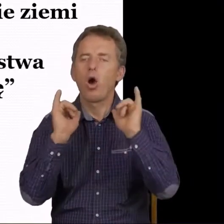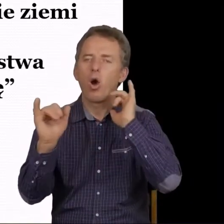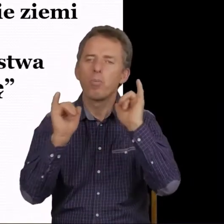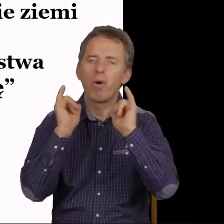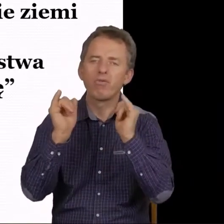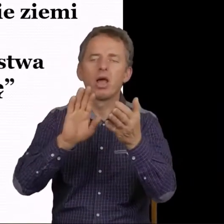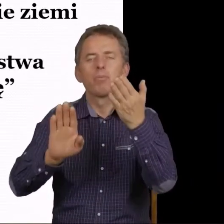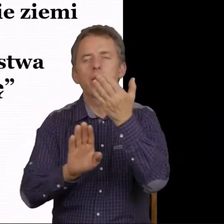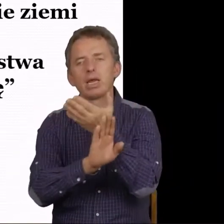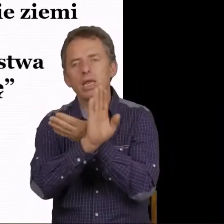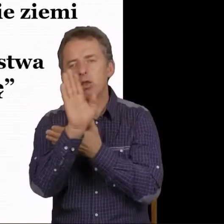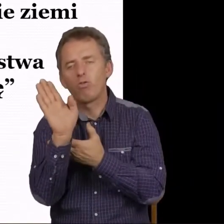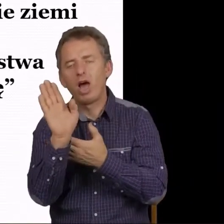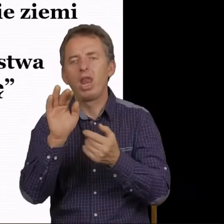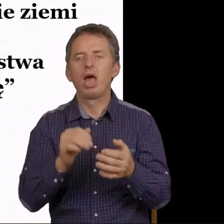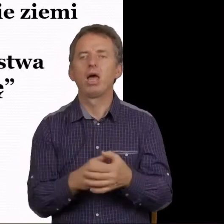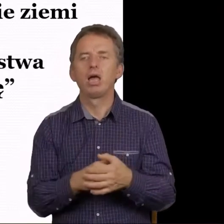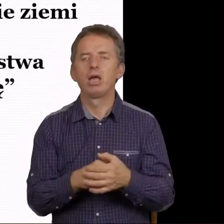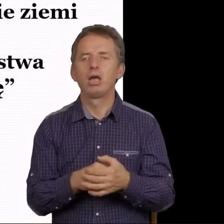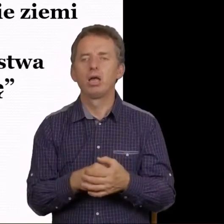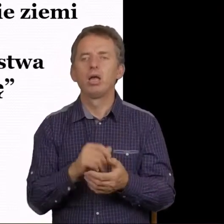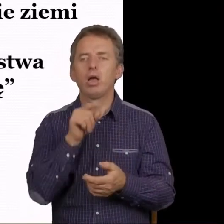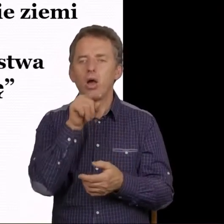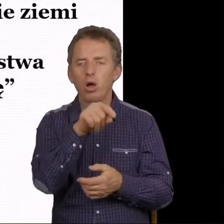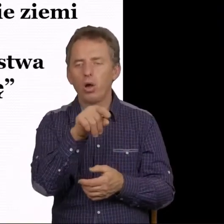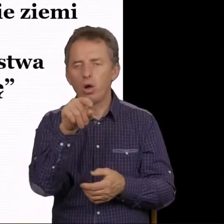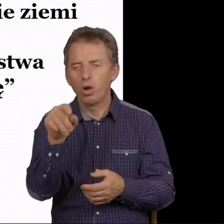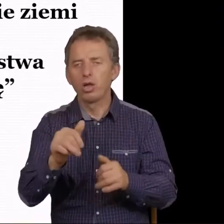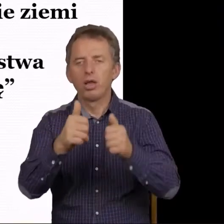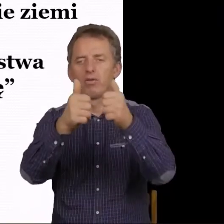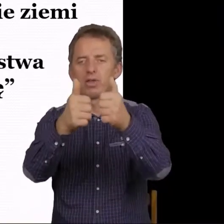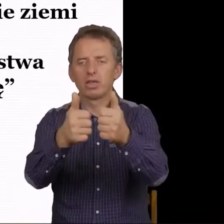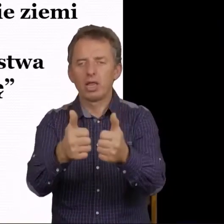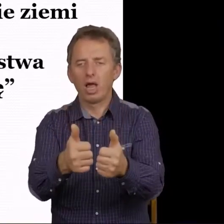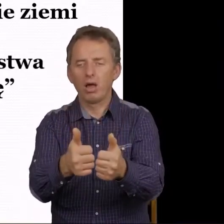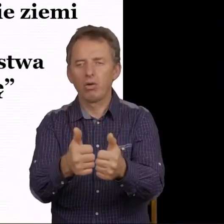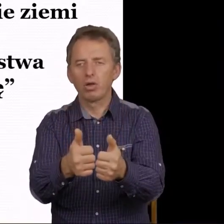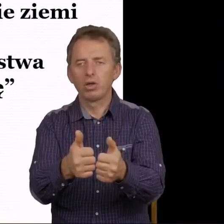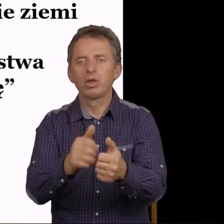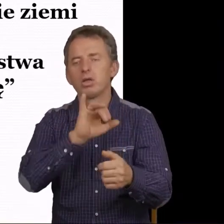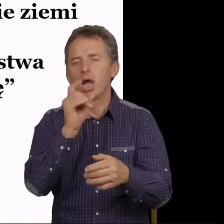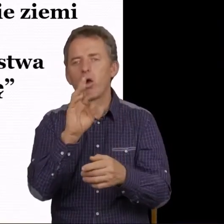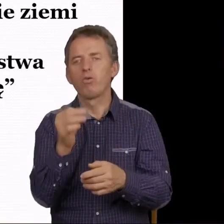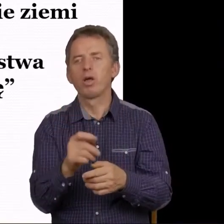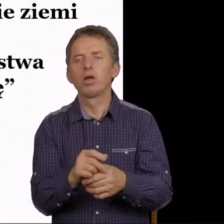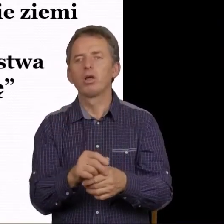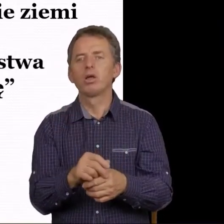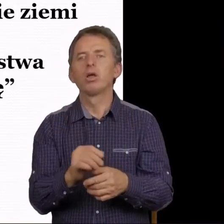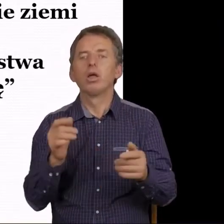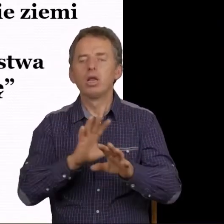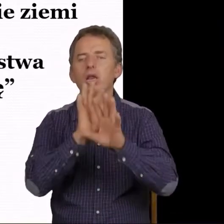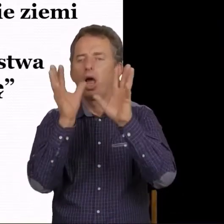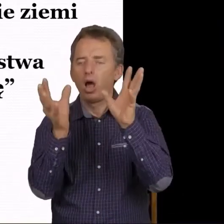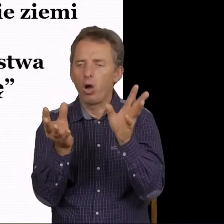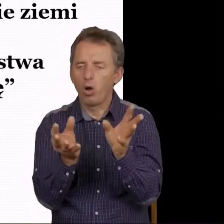prezentowane. Więc ono się wtedy stało lokalnie, ale zasięg na pewno ma ogólnoświatowy.